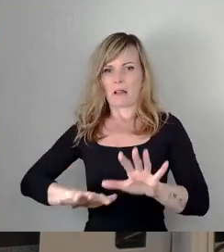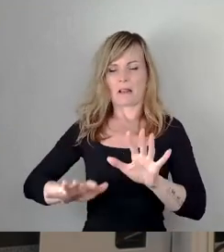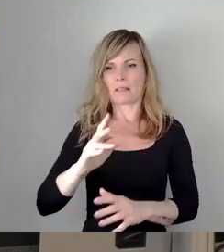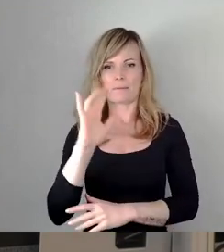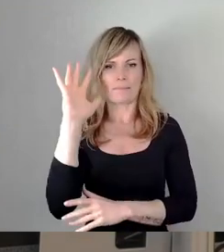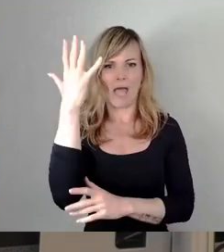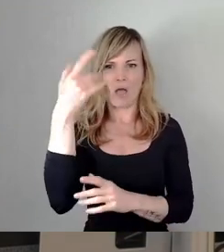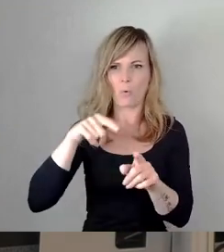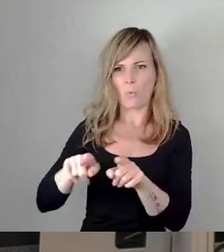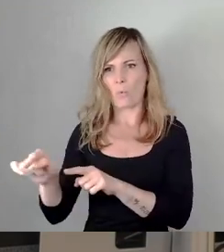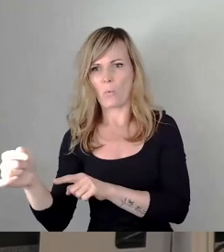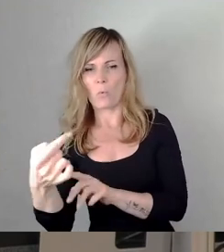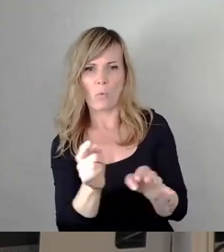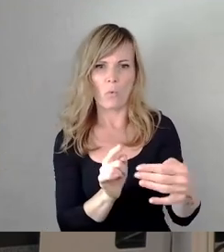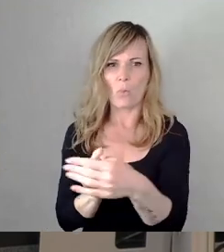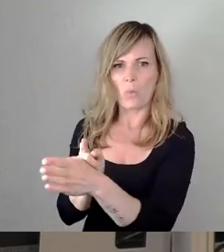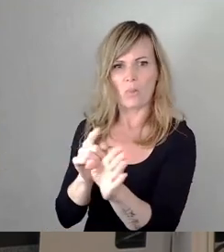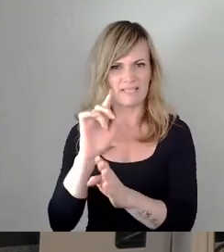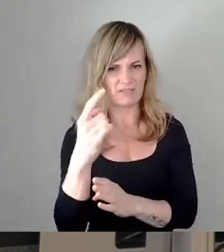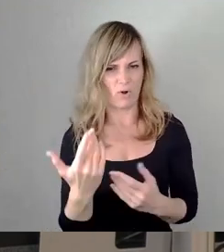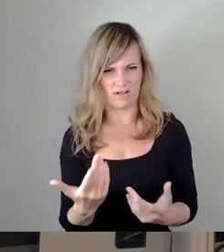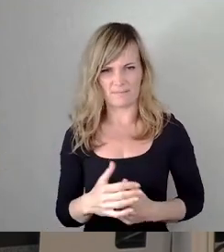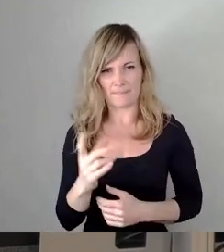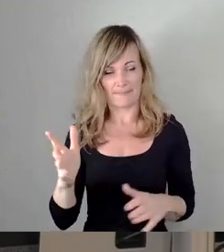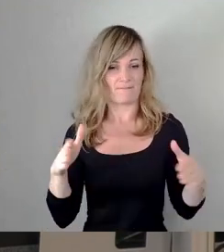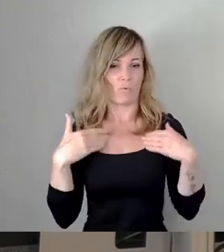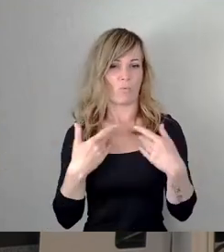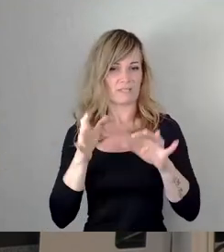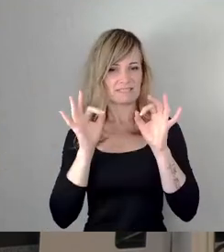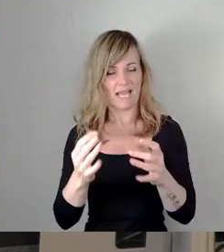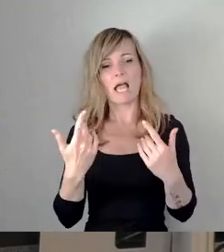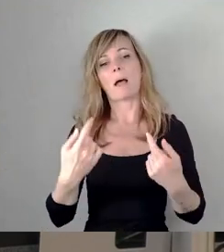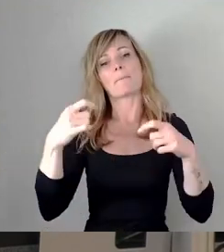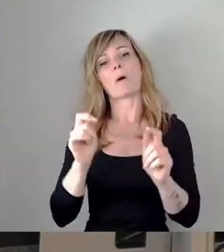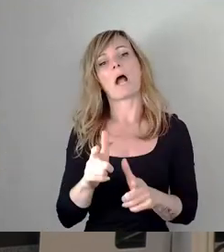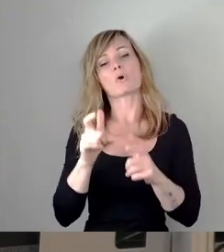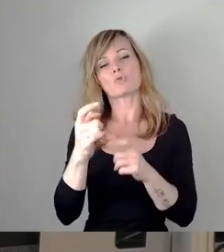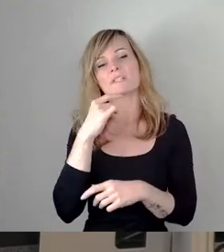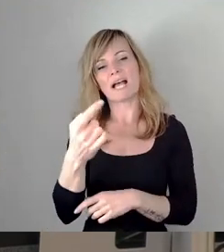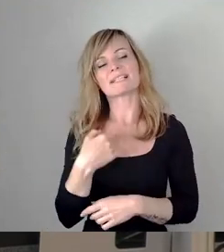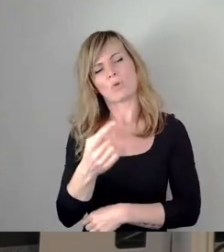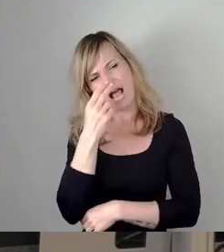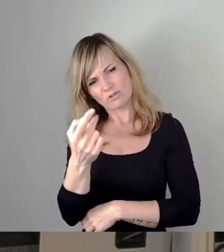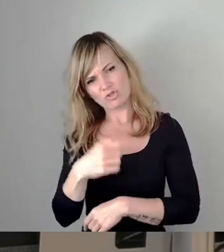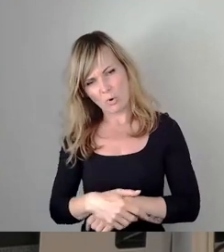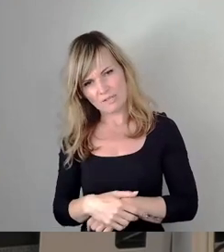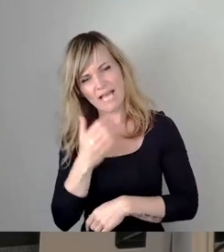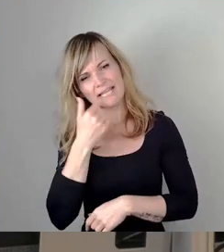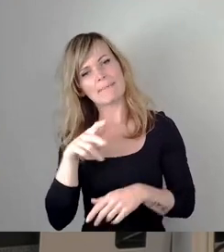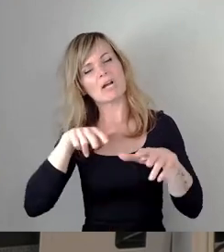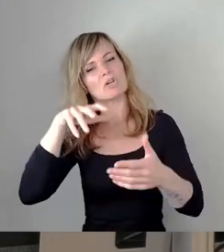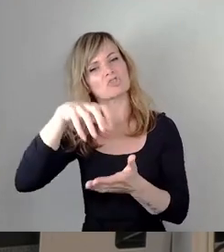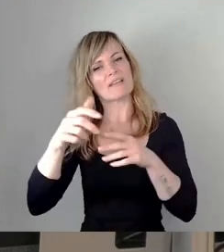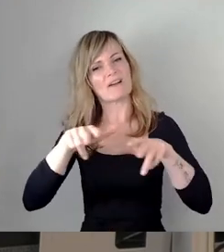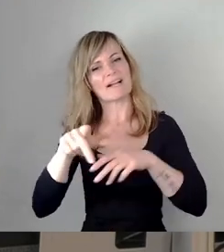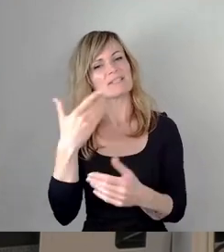man dann herumkurven soll. Und ich freue mich sehr, dass der Bauausschuss gesagt hat, wir gucken uns das nochmal an, liebe Stadtverwaltung, bitte prüft auch das nochmal.